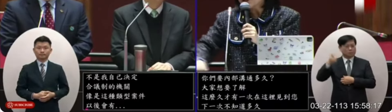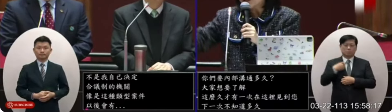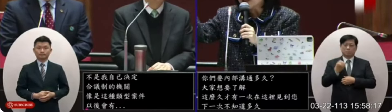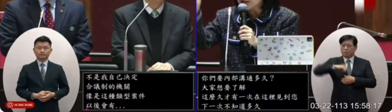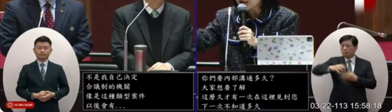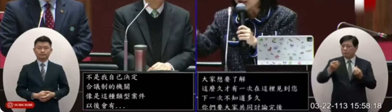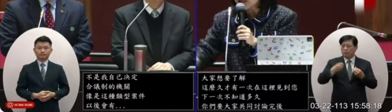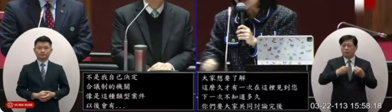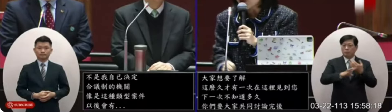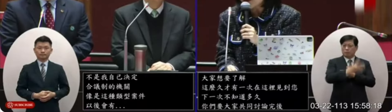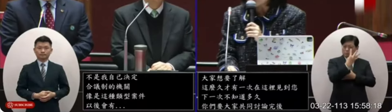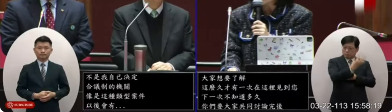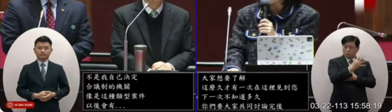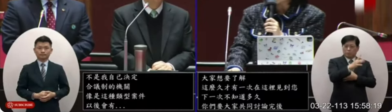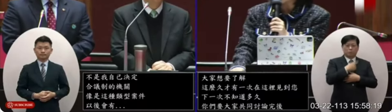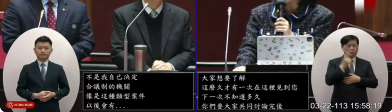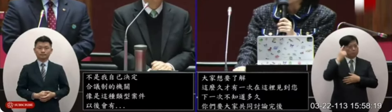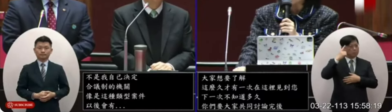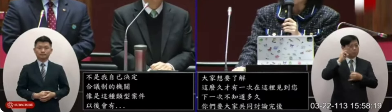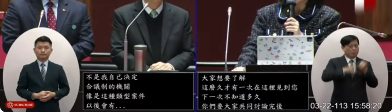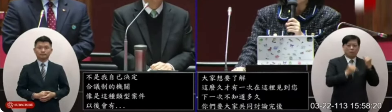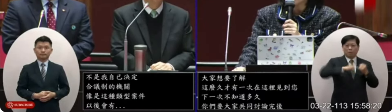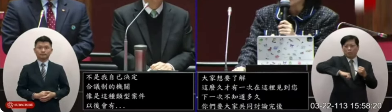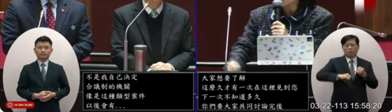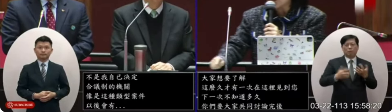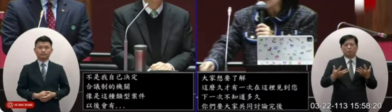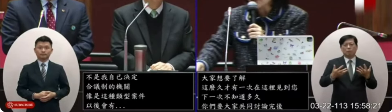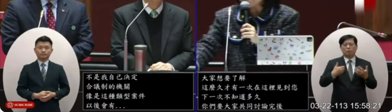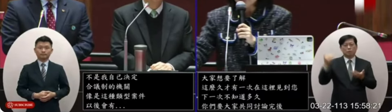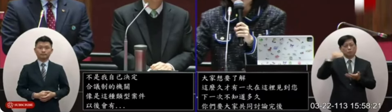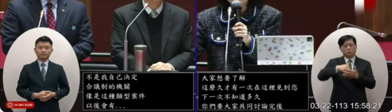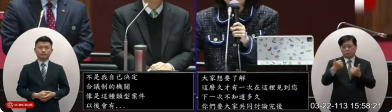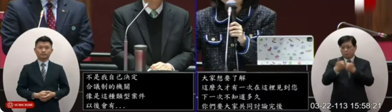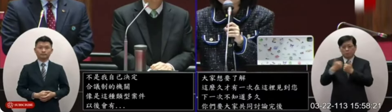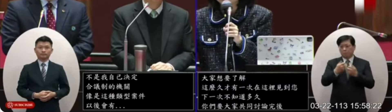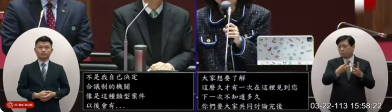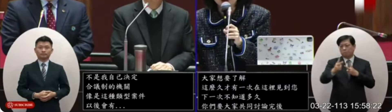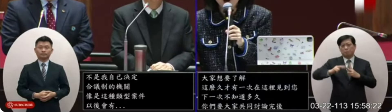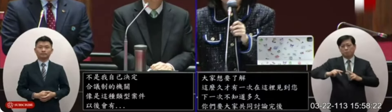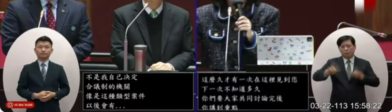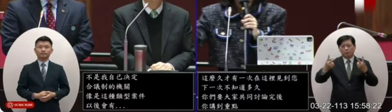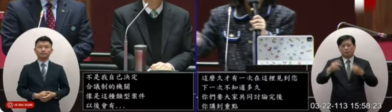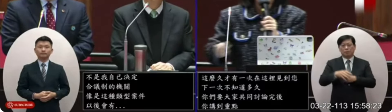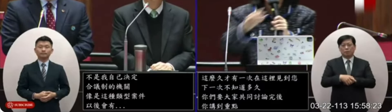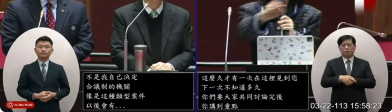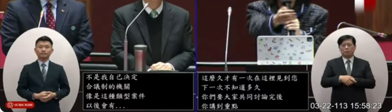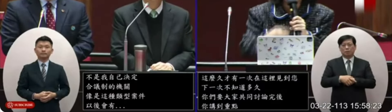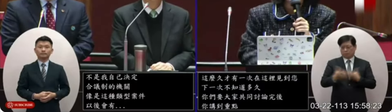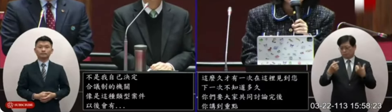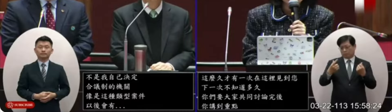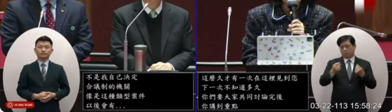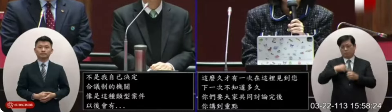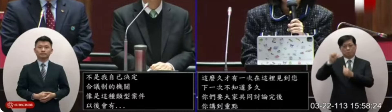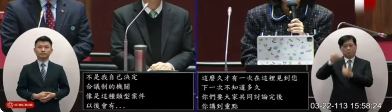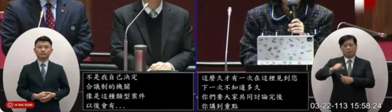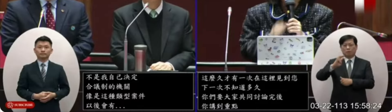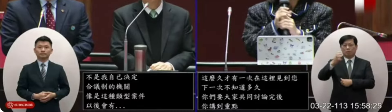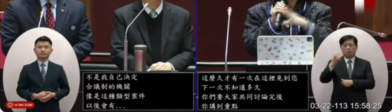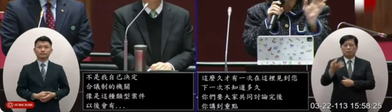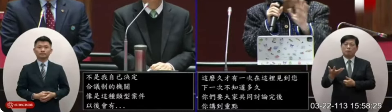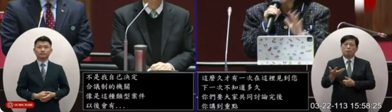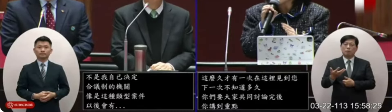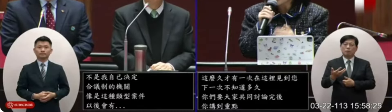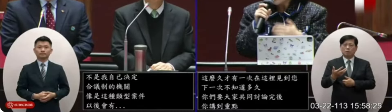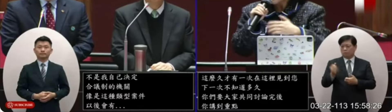沒有違法只有4個人認為有新聞違法的問題決議要發函改進的時候你們還是罰人家40